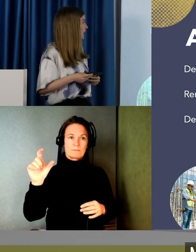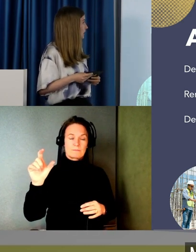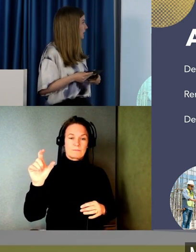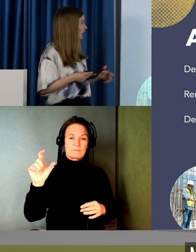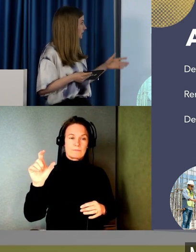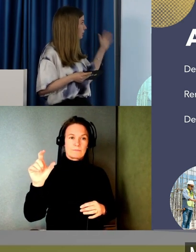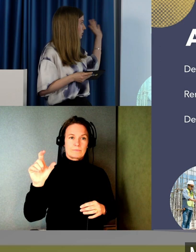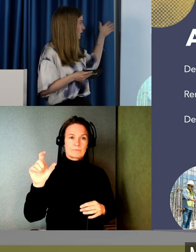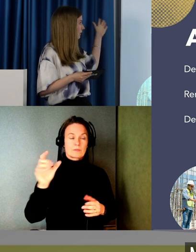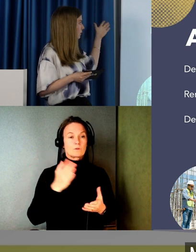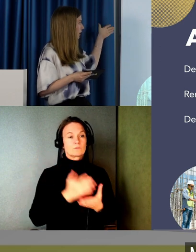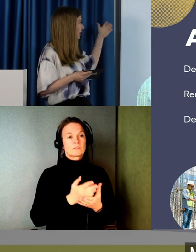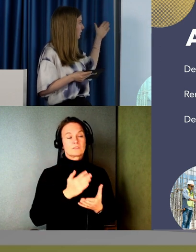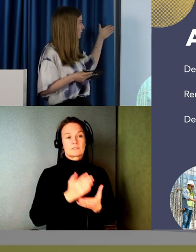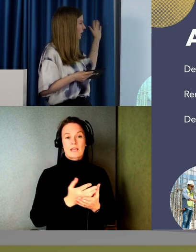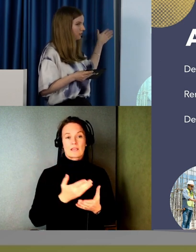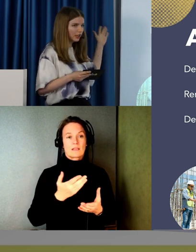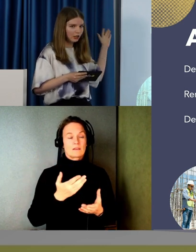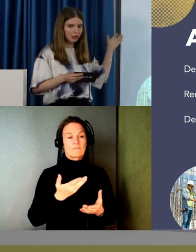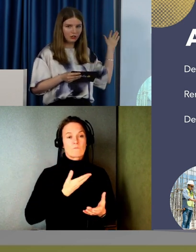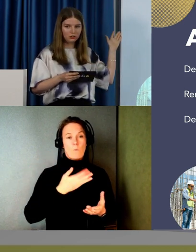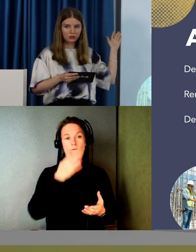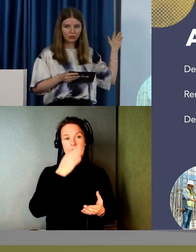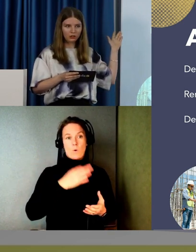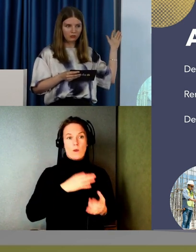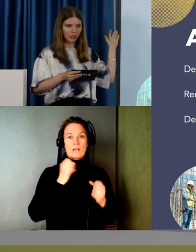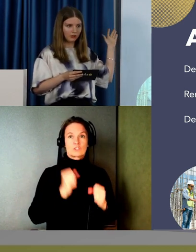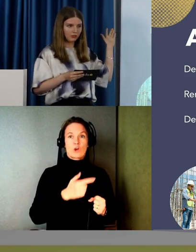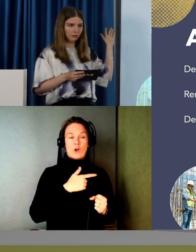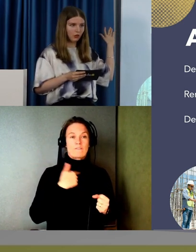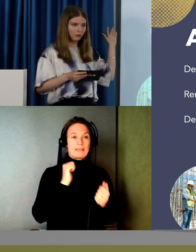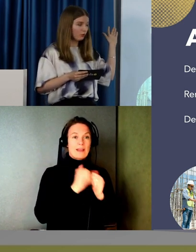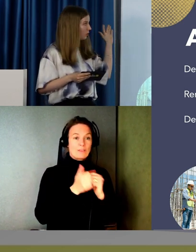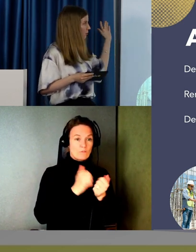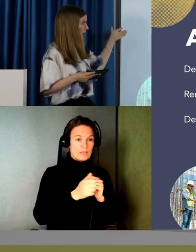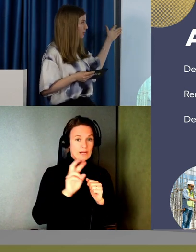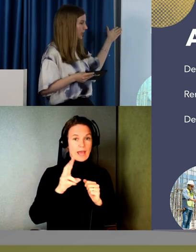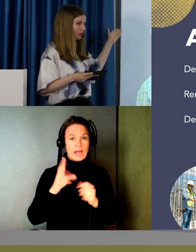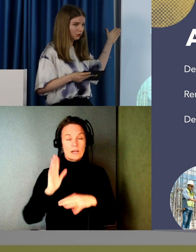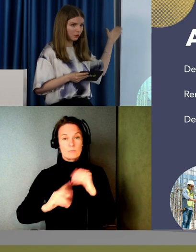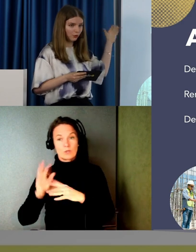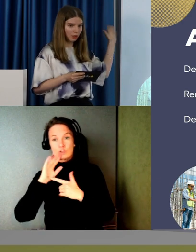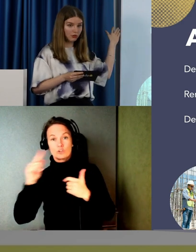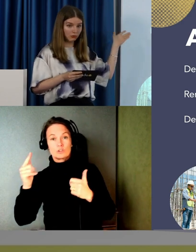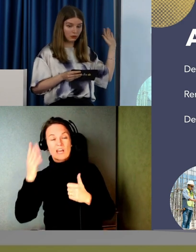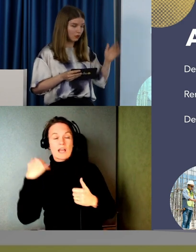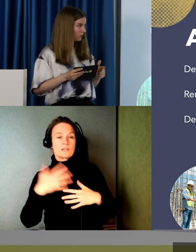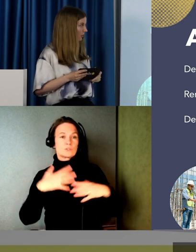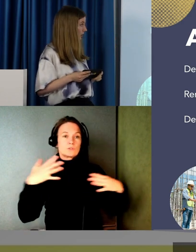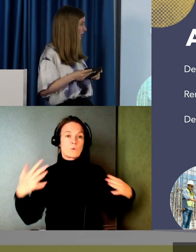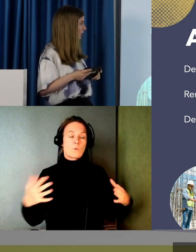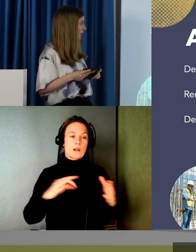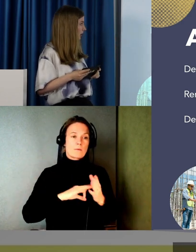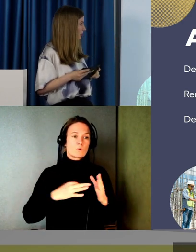Man kommer säkert ställa sig inför också den här frågan. Ska vi renovera eller bygga nytt? Och det kan vara stora projekt. Och svåra beslut.